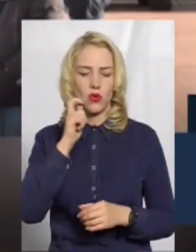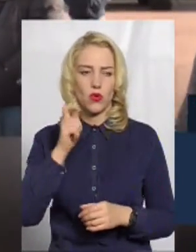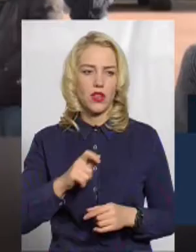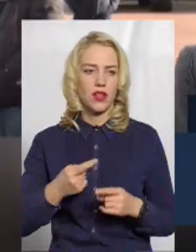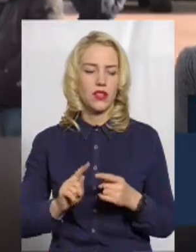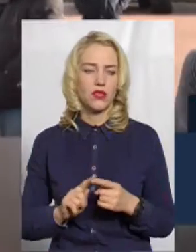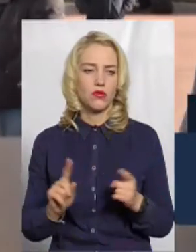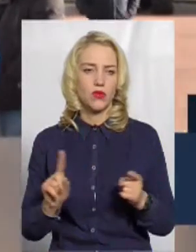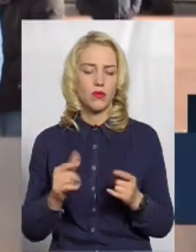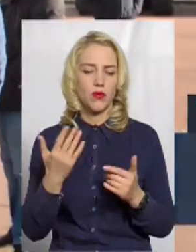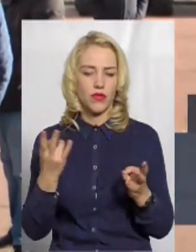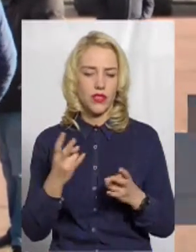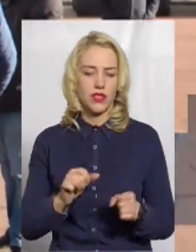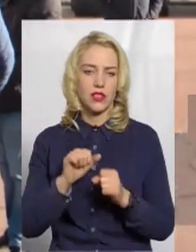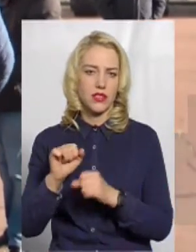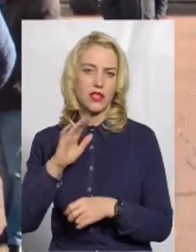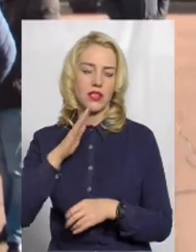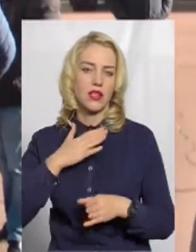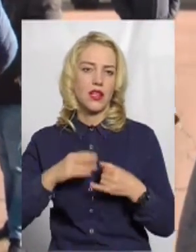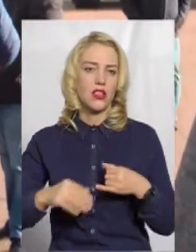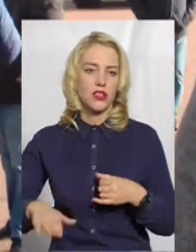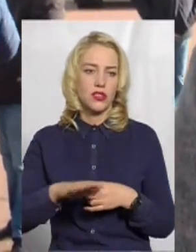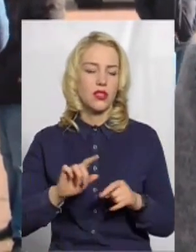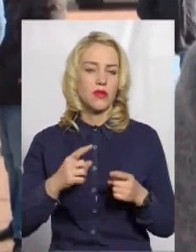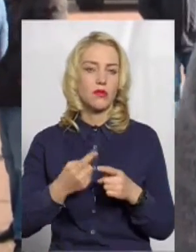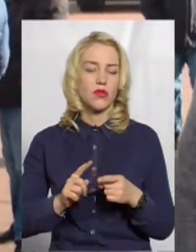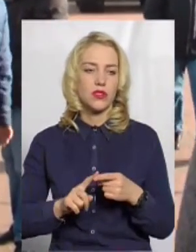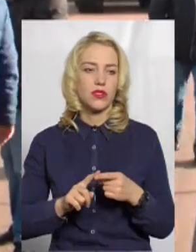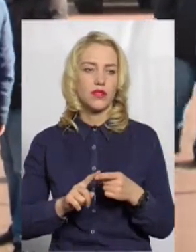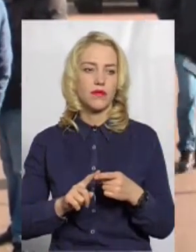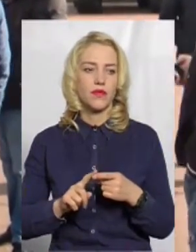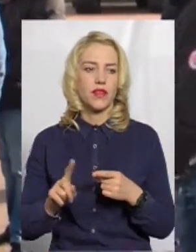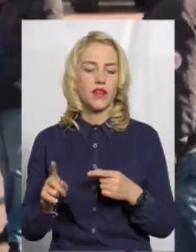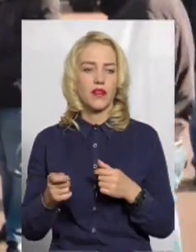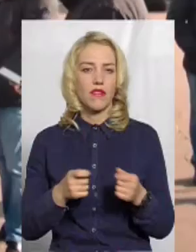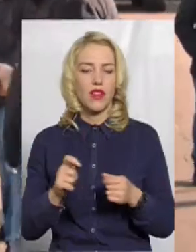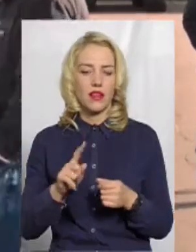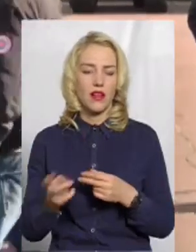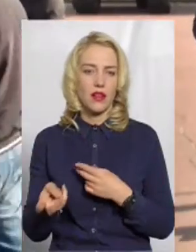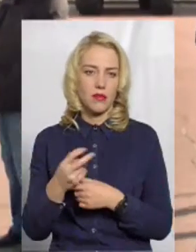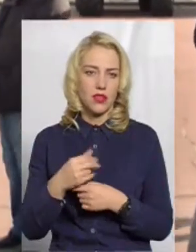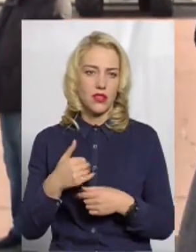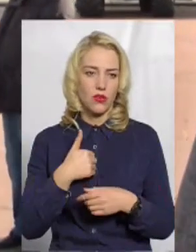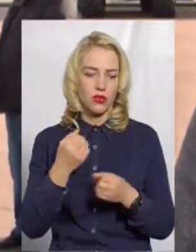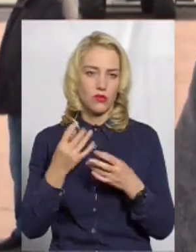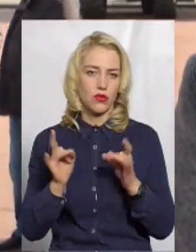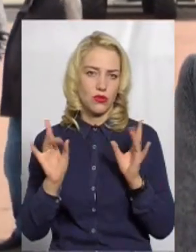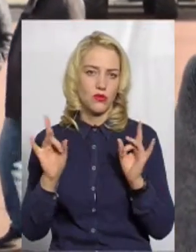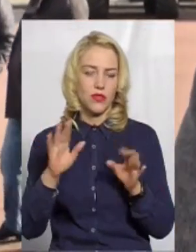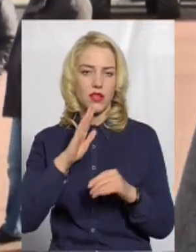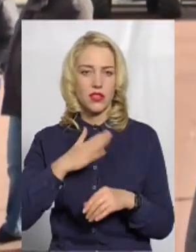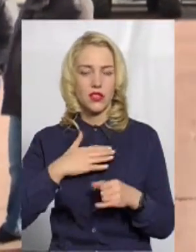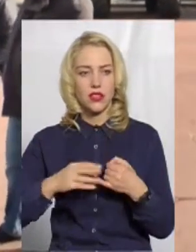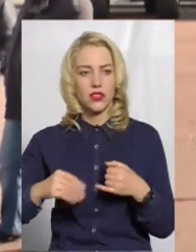Ми повинні захистити наші землі, бо ця влада, яка прийшла, хоче просто розбазарити землі за